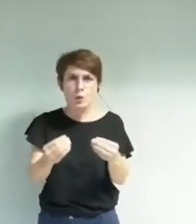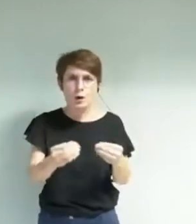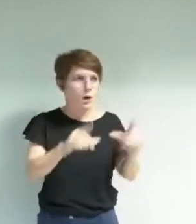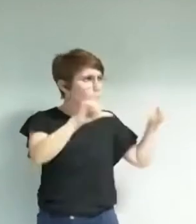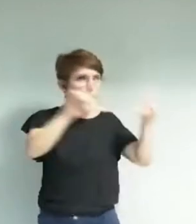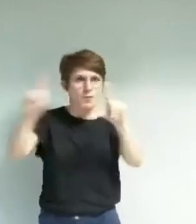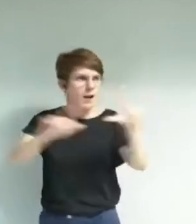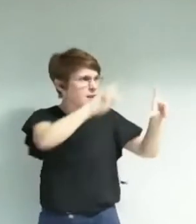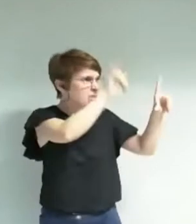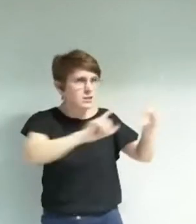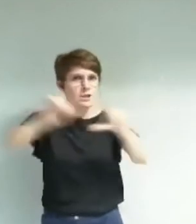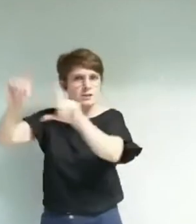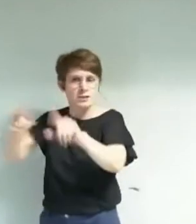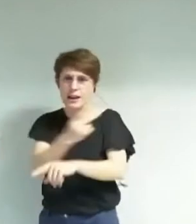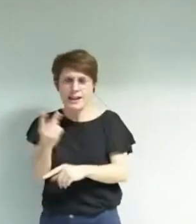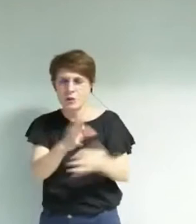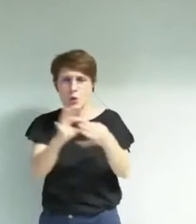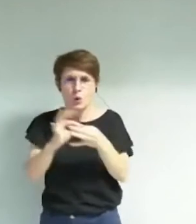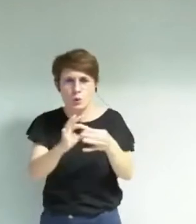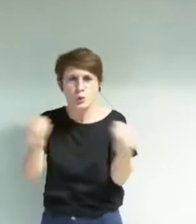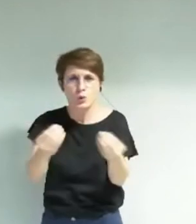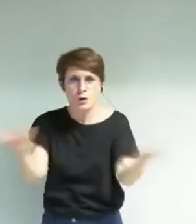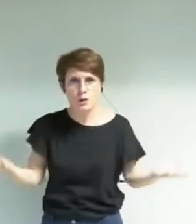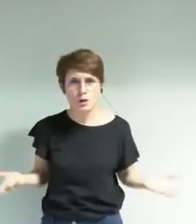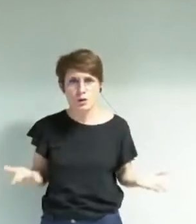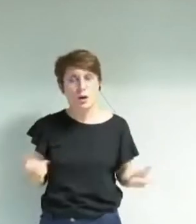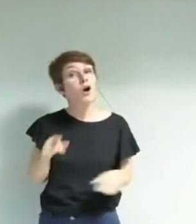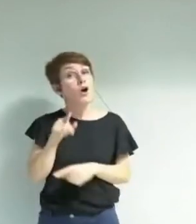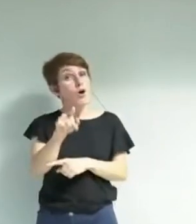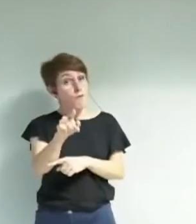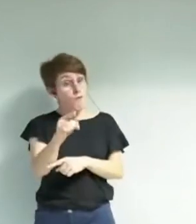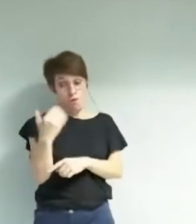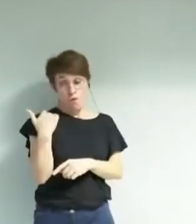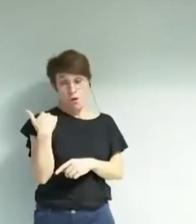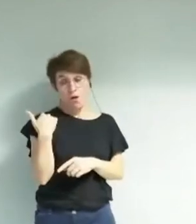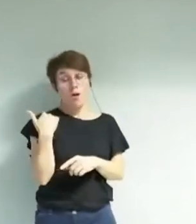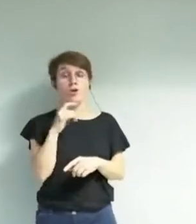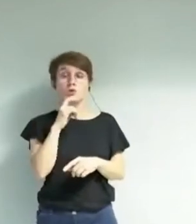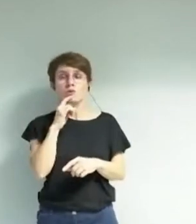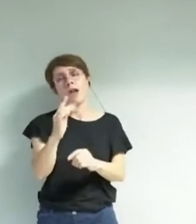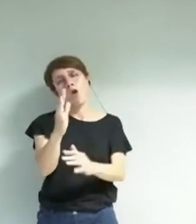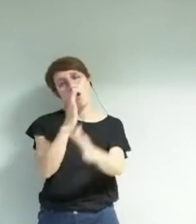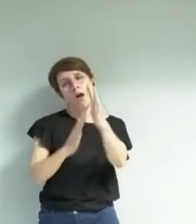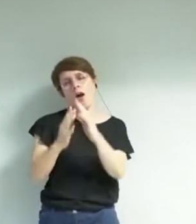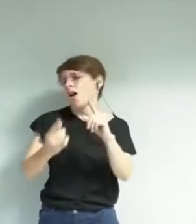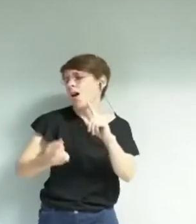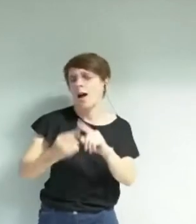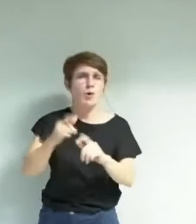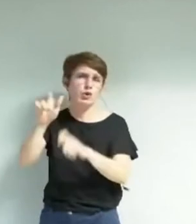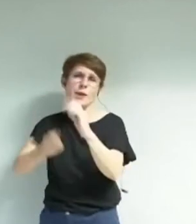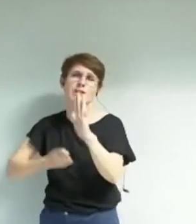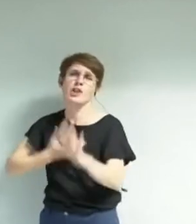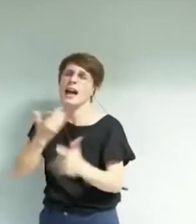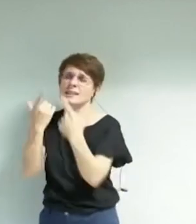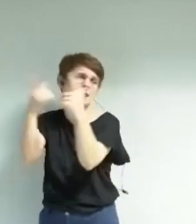? D'ailleurs, vous avez aussi fait un plaidoyer pendant plusieurs minutes sur la liberté artistique et